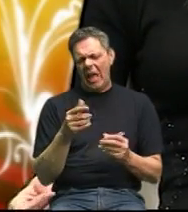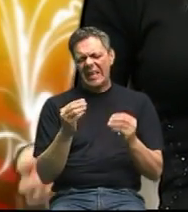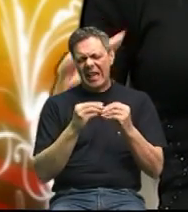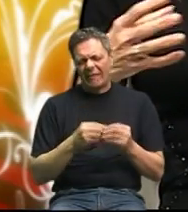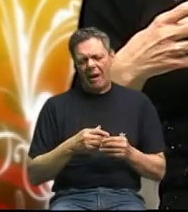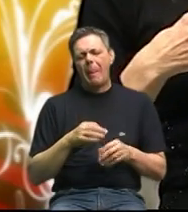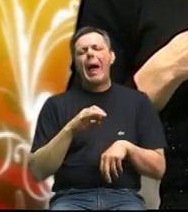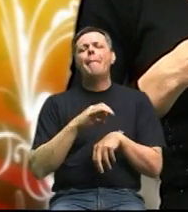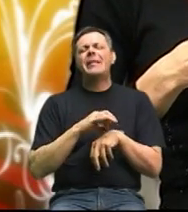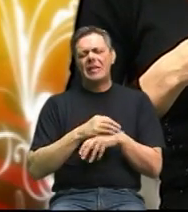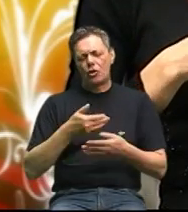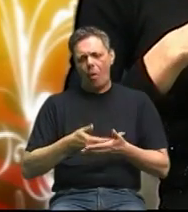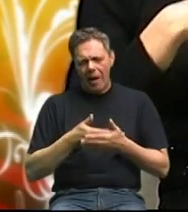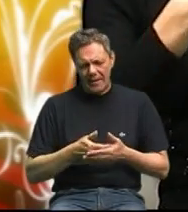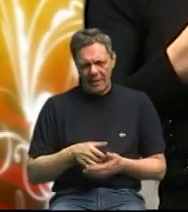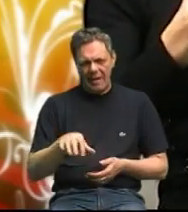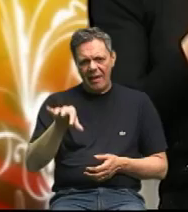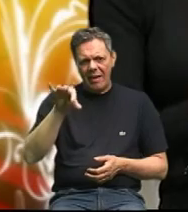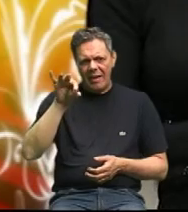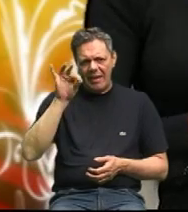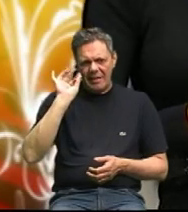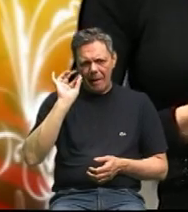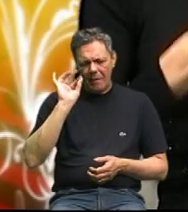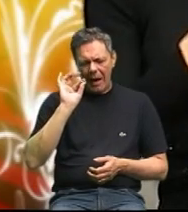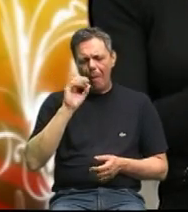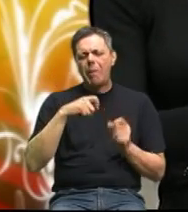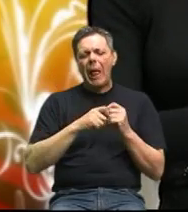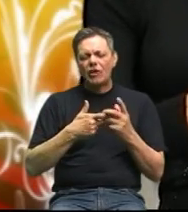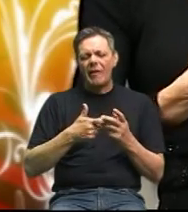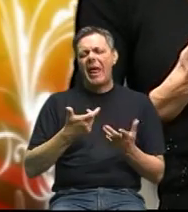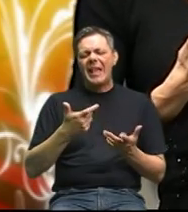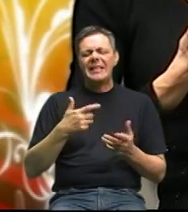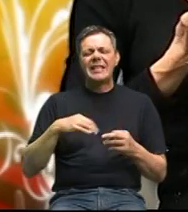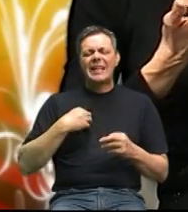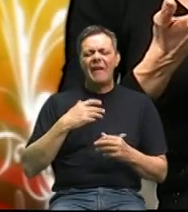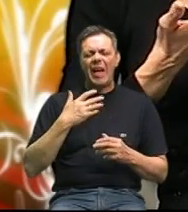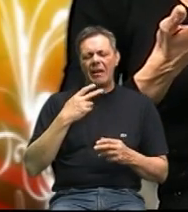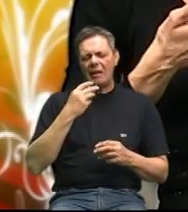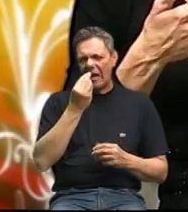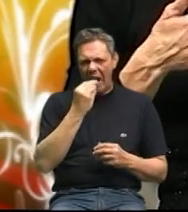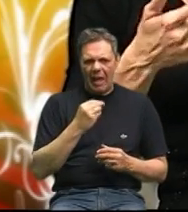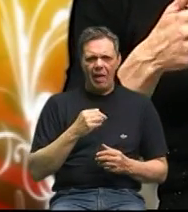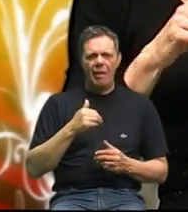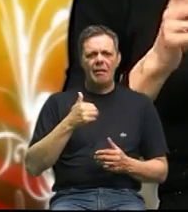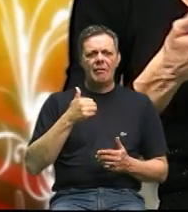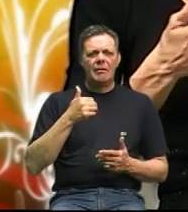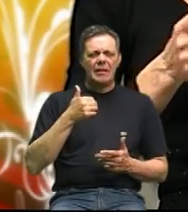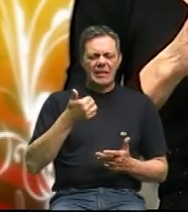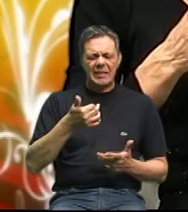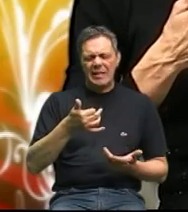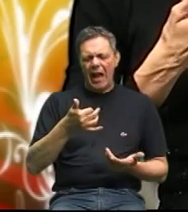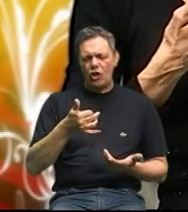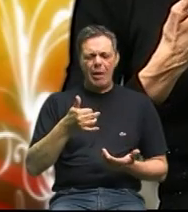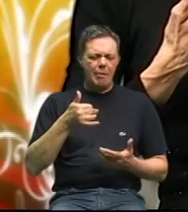baze i zabrane bielančevine i zdrave i hrani kao je meso iz jaja ovo